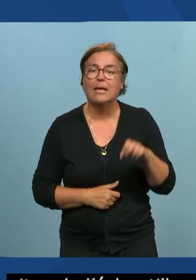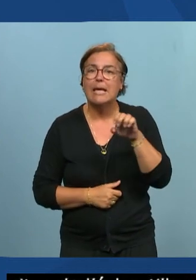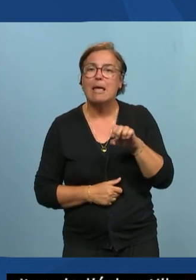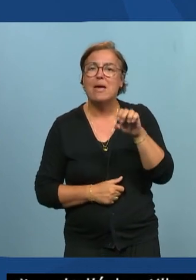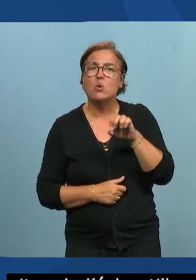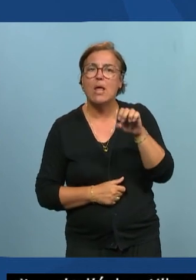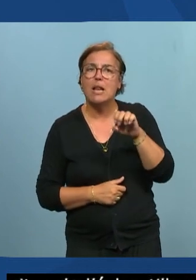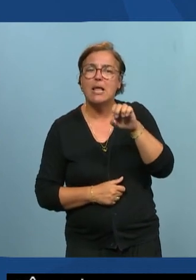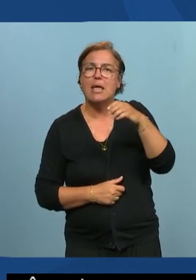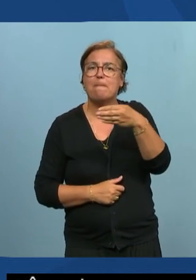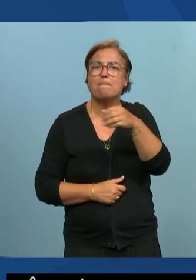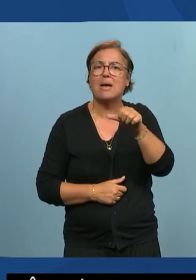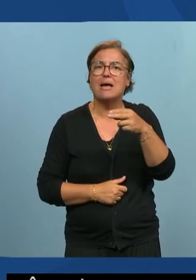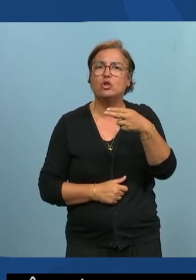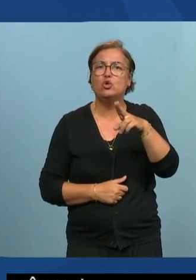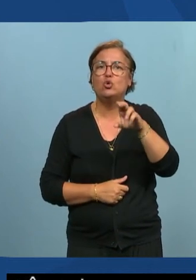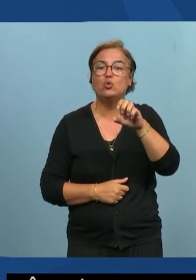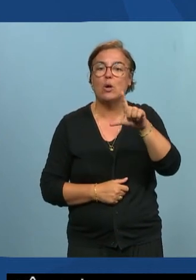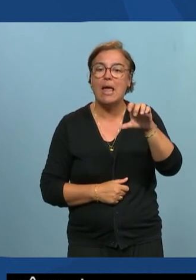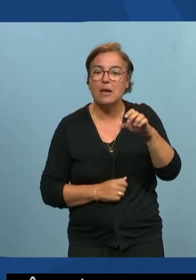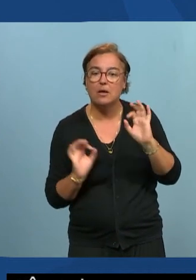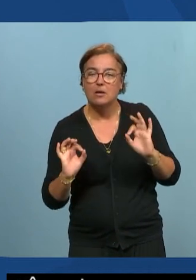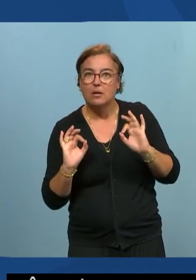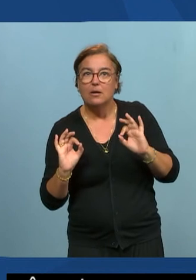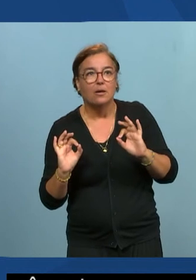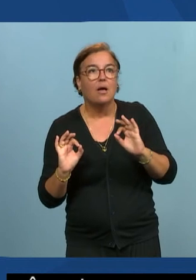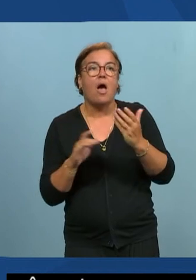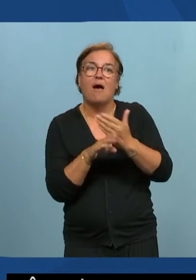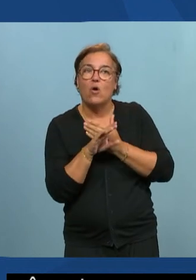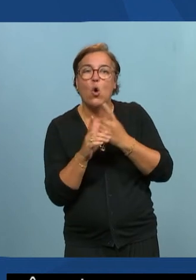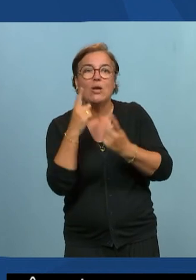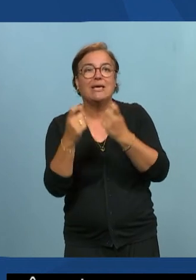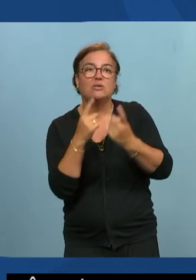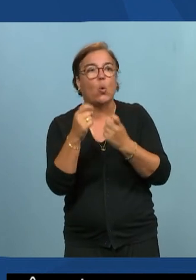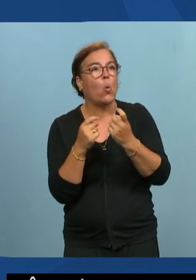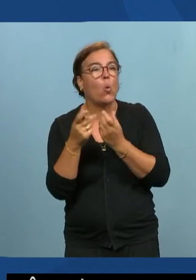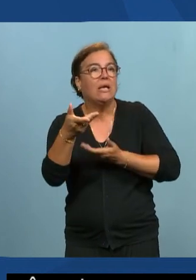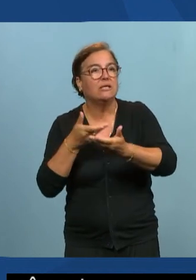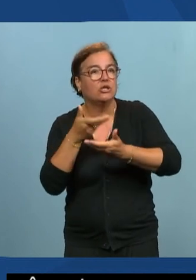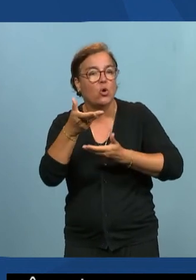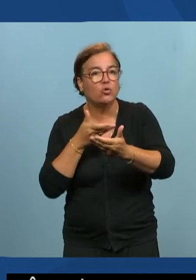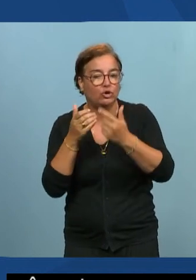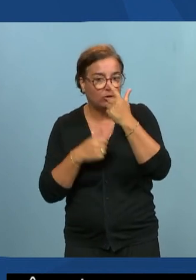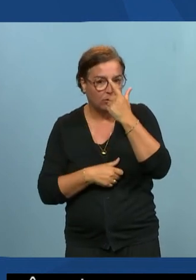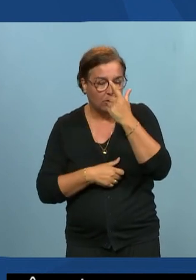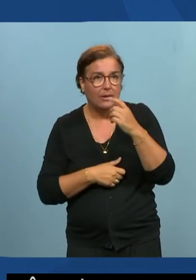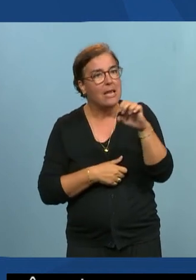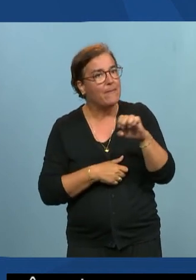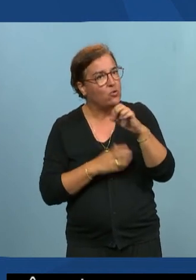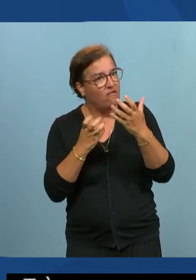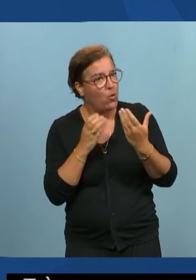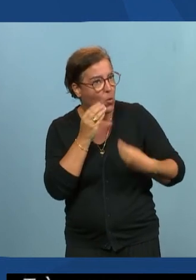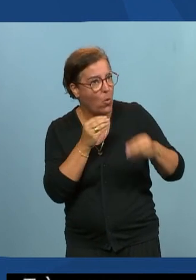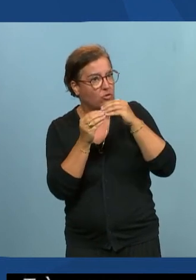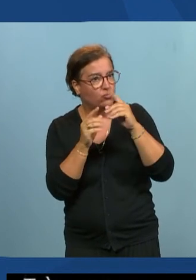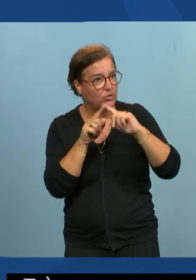laisser la place aux questions et d'appeler Cognac G pour avoir un peu les questions qui sont arrivées par écrit est-ce que vous avez quelque chose à dire